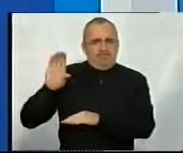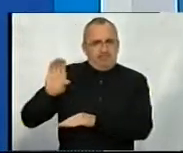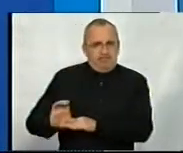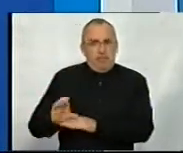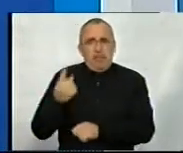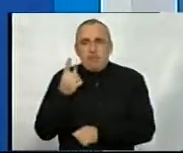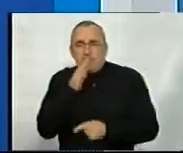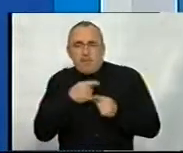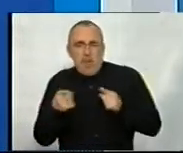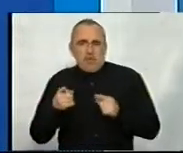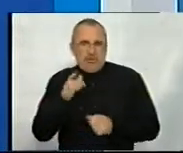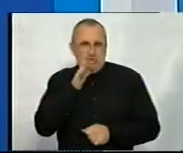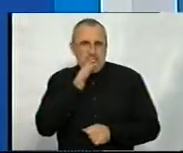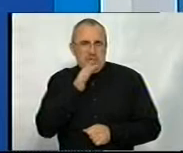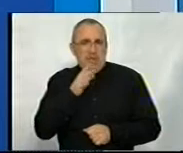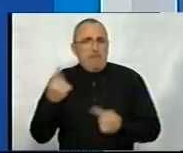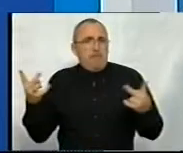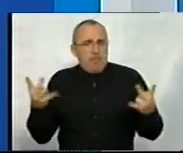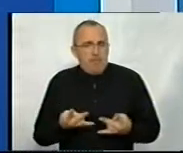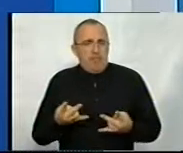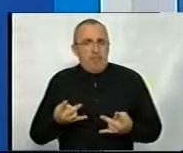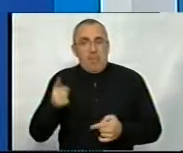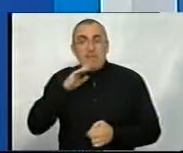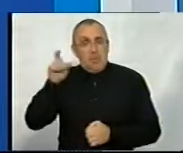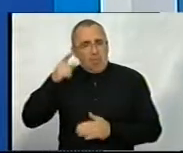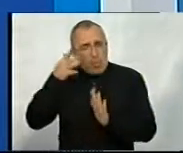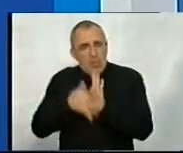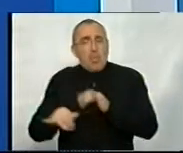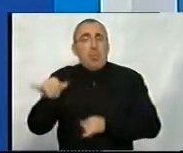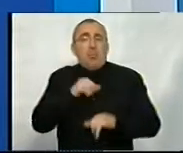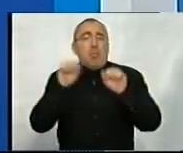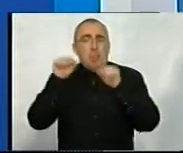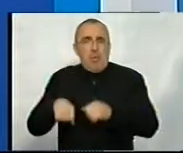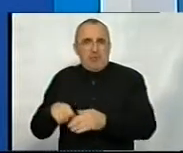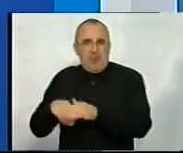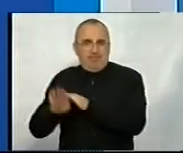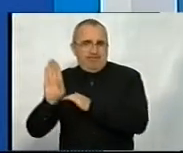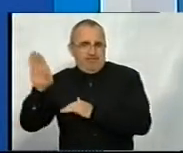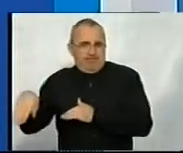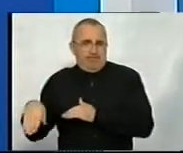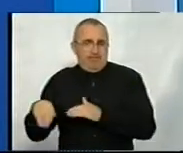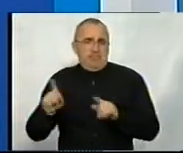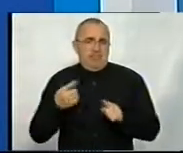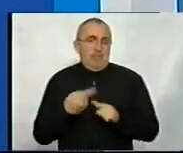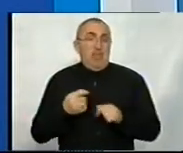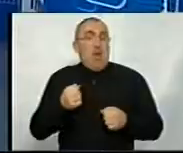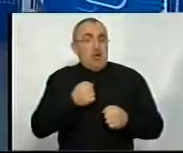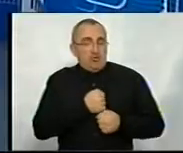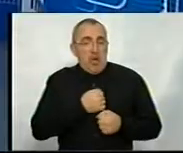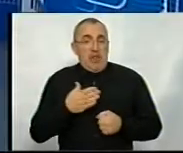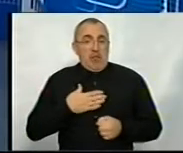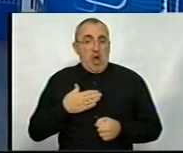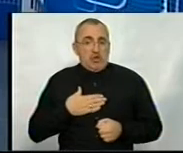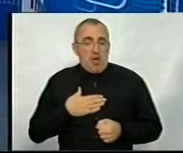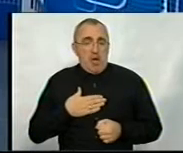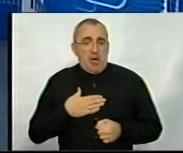на перший час. Потрібно, щоб вона розуміла, куди вона може піти. Тому що, на жаль, наша